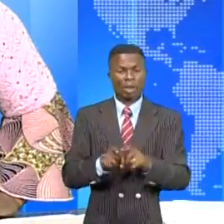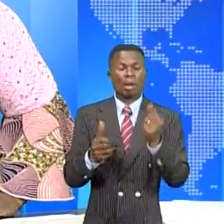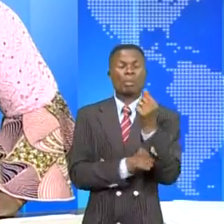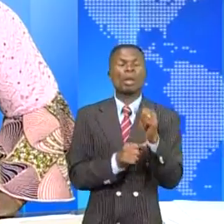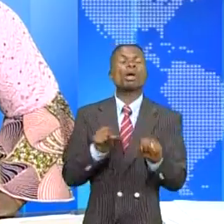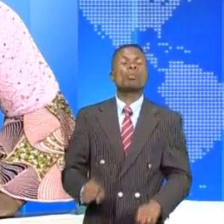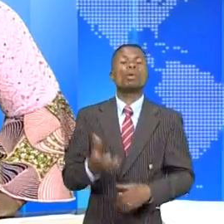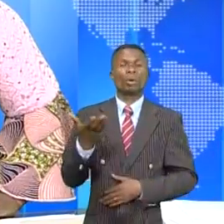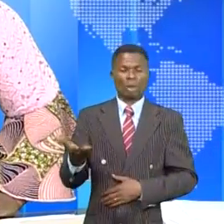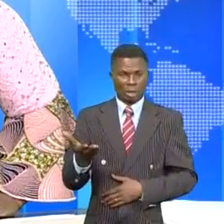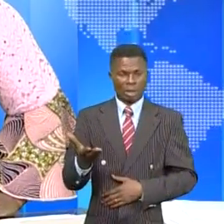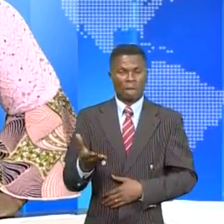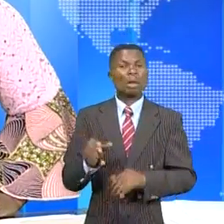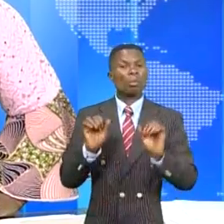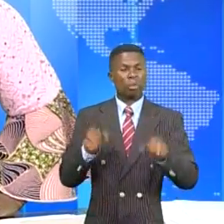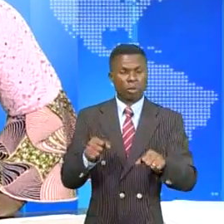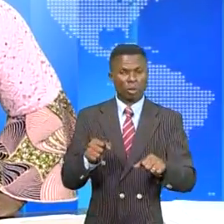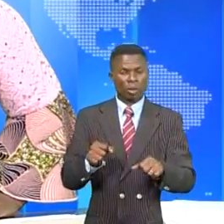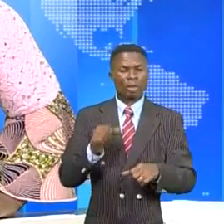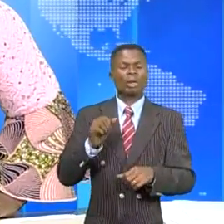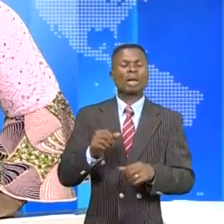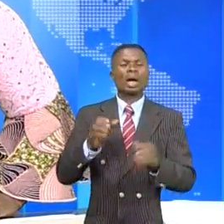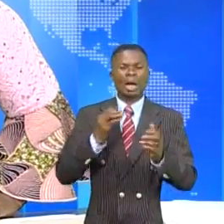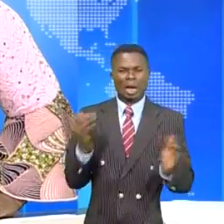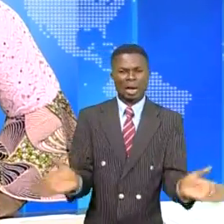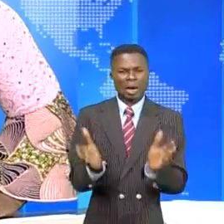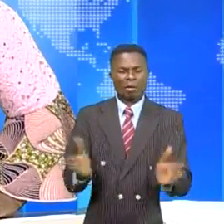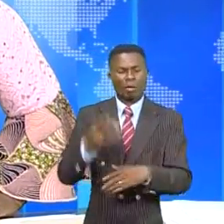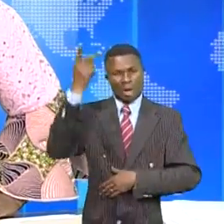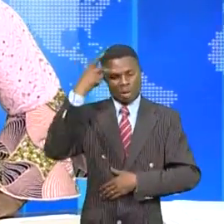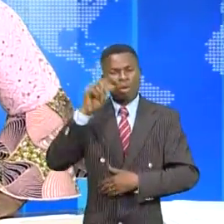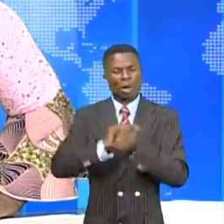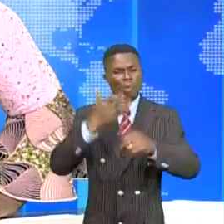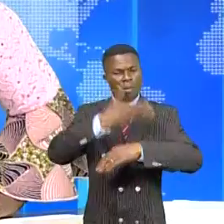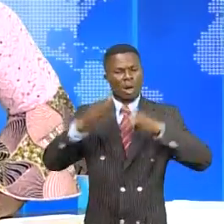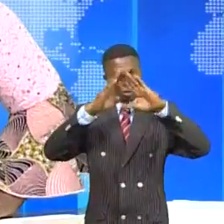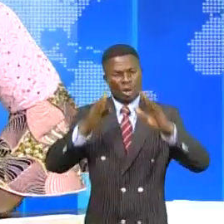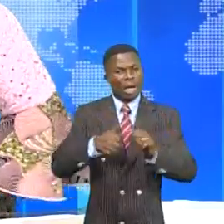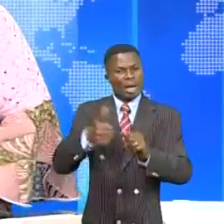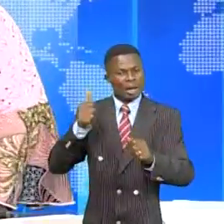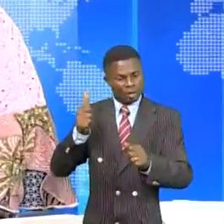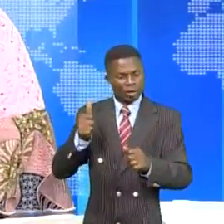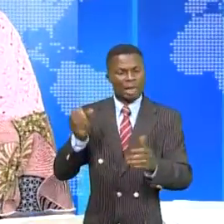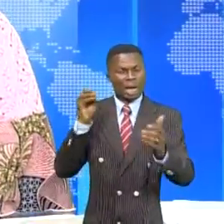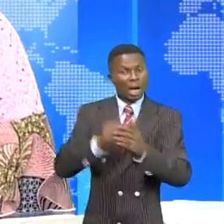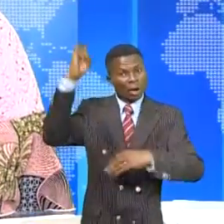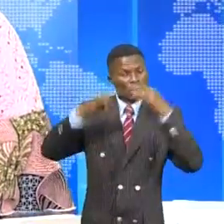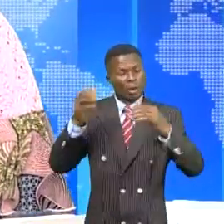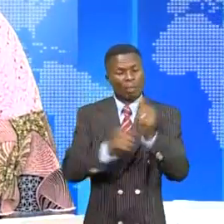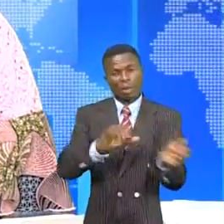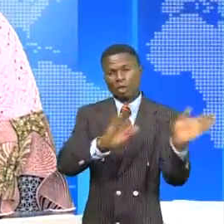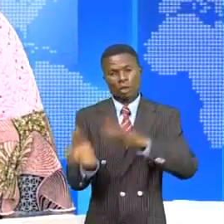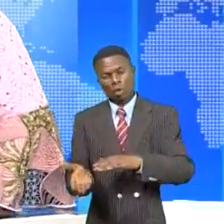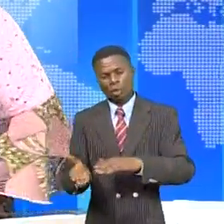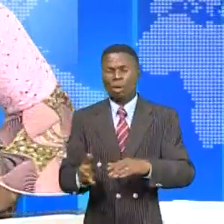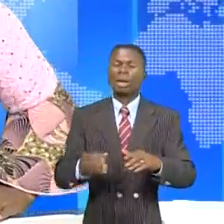pertes en vie humaine. Faut-il repenser la politique en matière d'habitat pour éviter à la ville l'irréparable ? À chaque